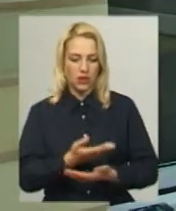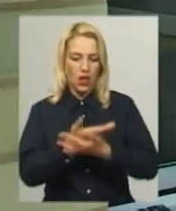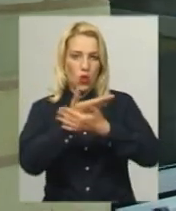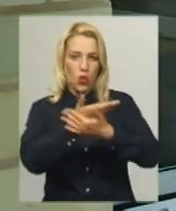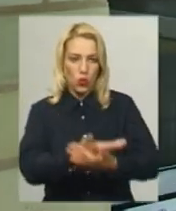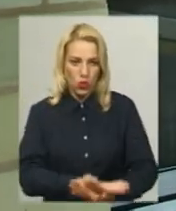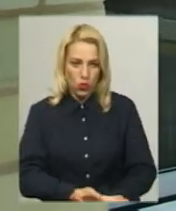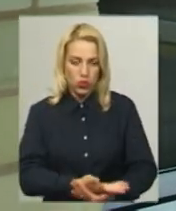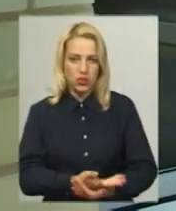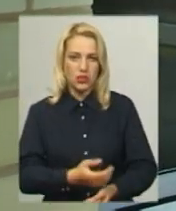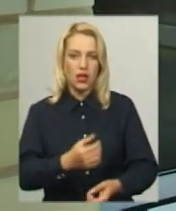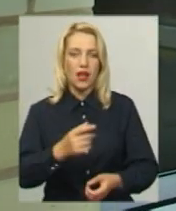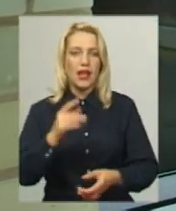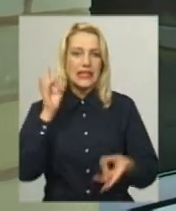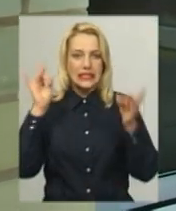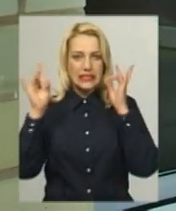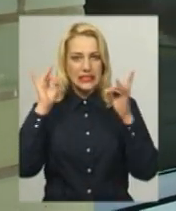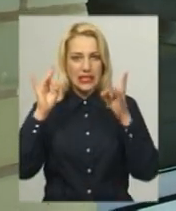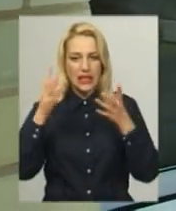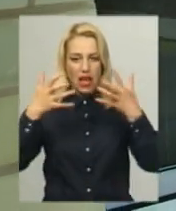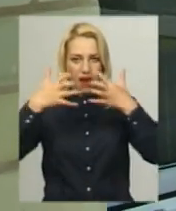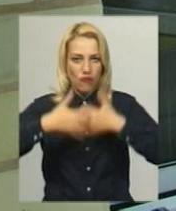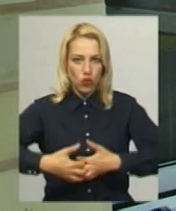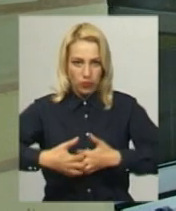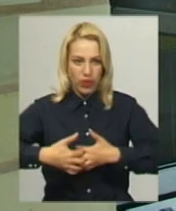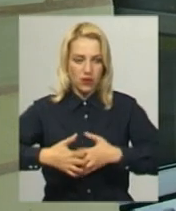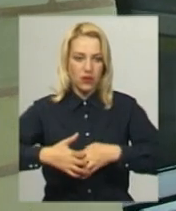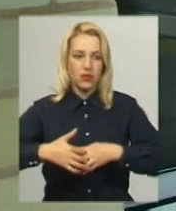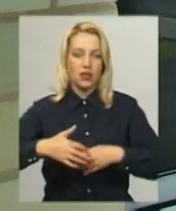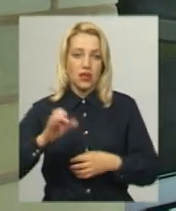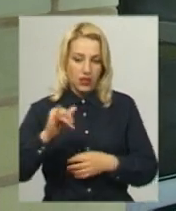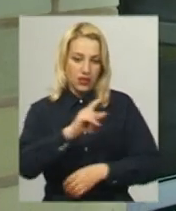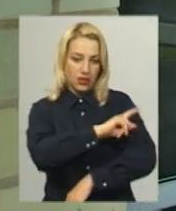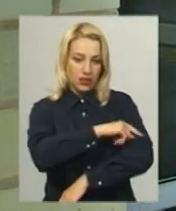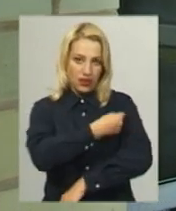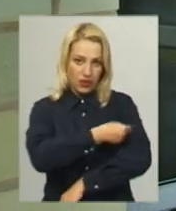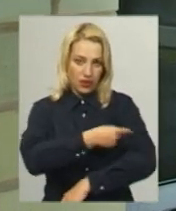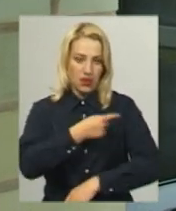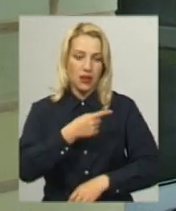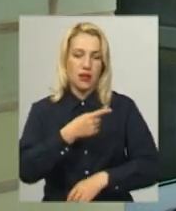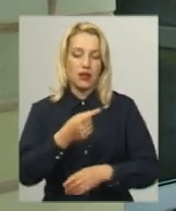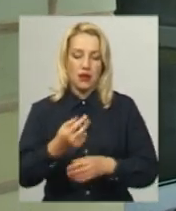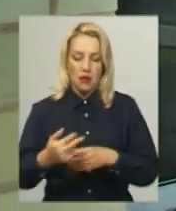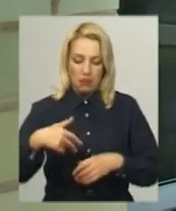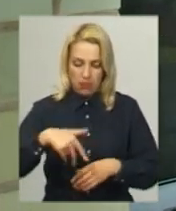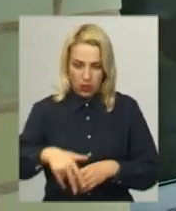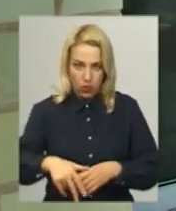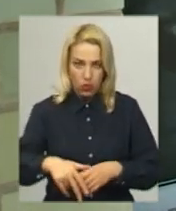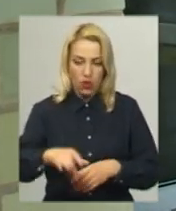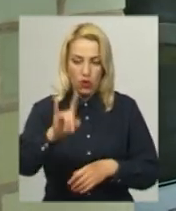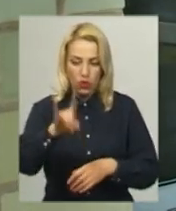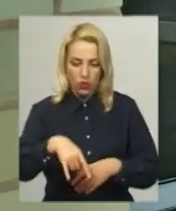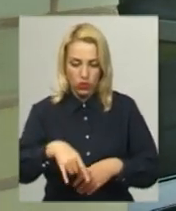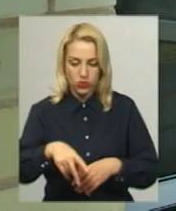спрацьовує сигналізація. Тоді медперсонал з тої сторони підходить, відкриває віконце